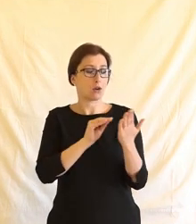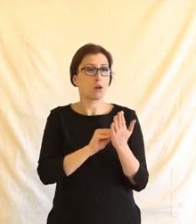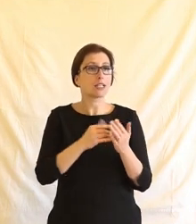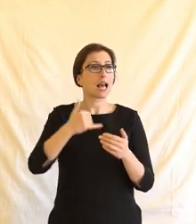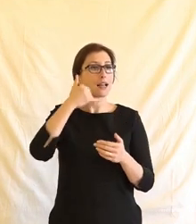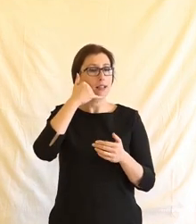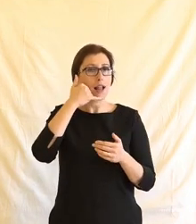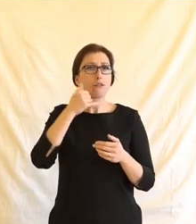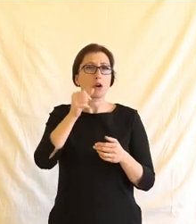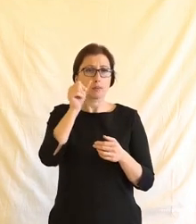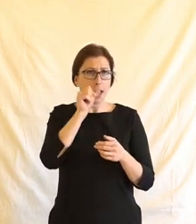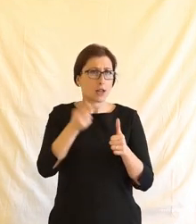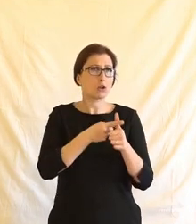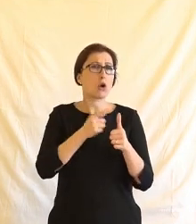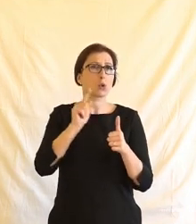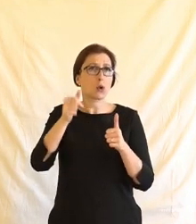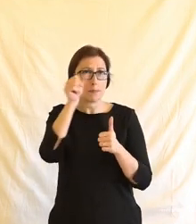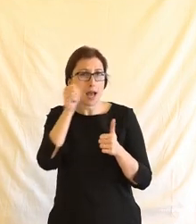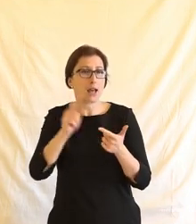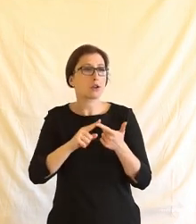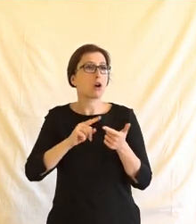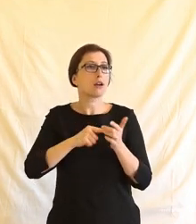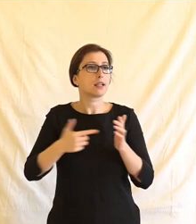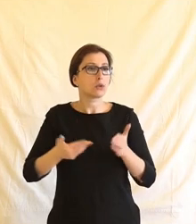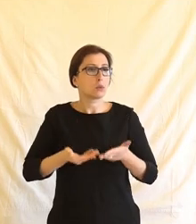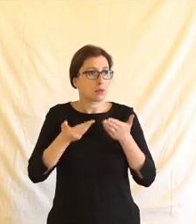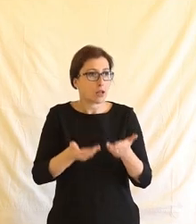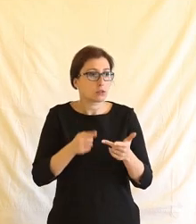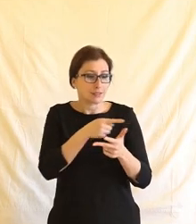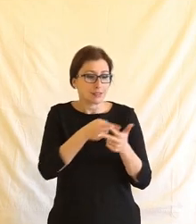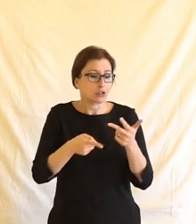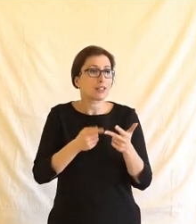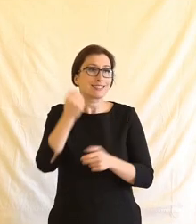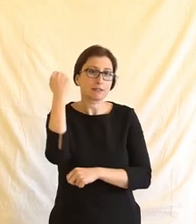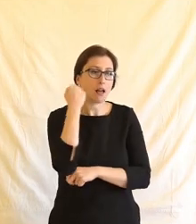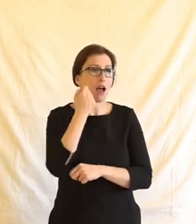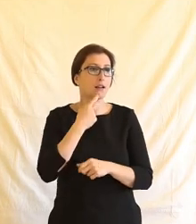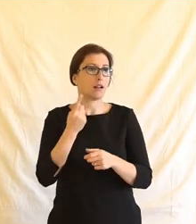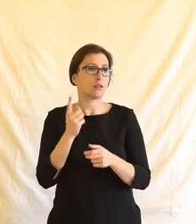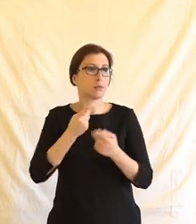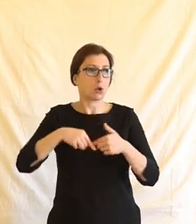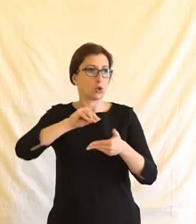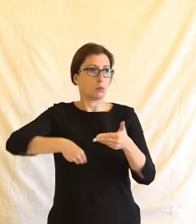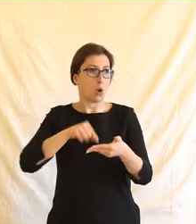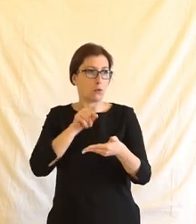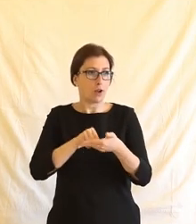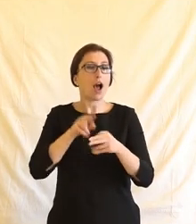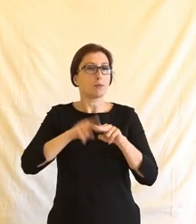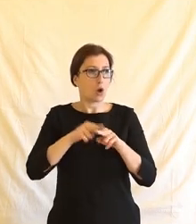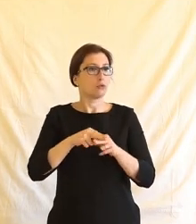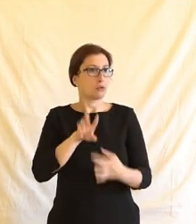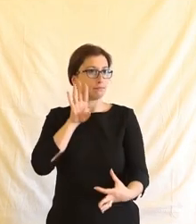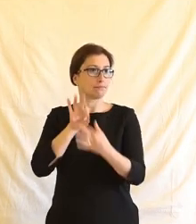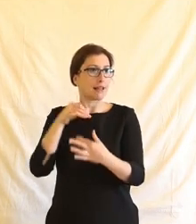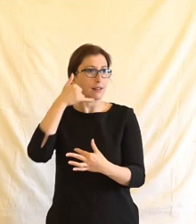jméno a příjmení, datu narození a tak dále. To jsou prostě údaje nezbytné pro to, abych mohl uzavřít smlouvu a tu službu začít poskytovat. Ale